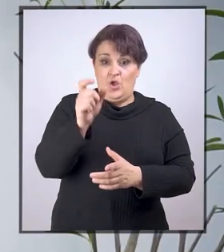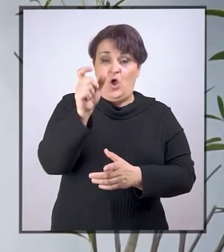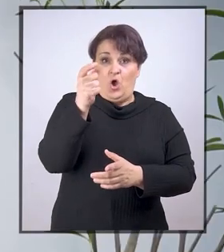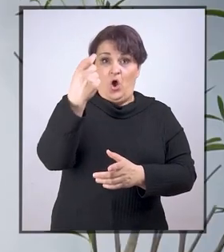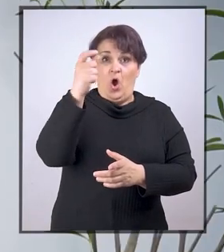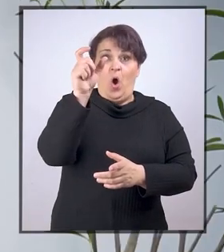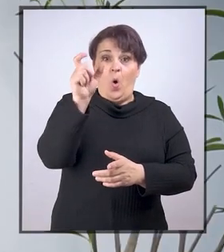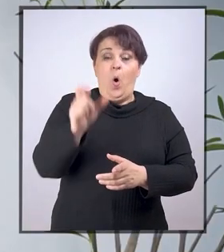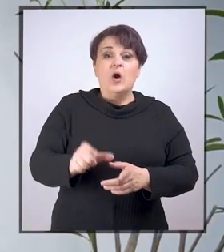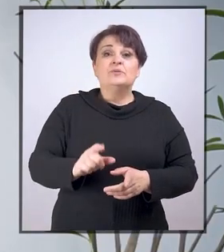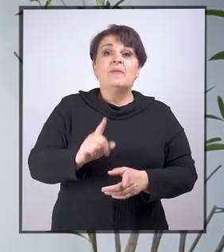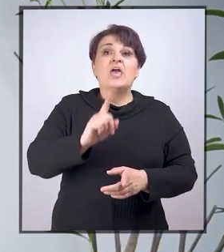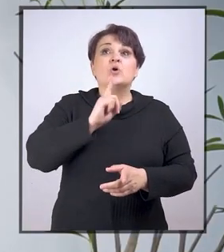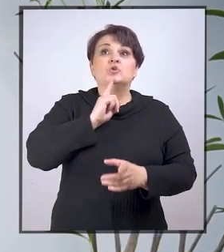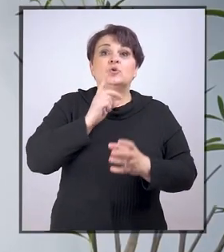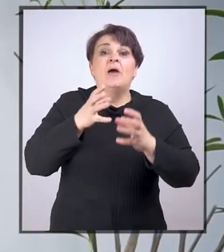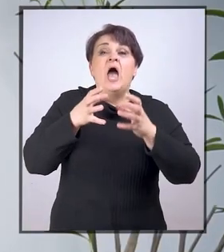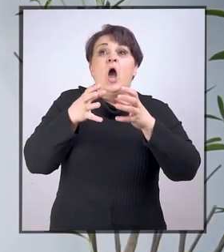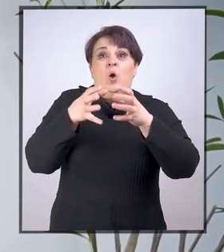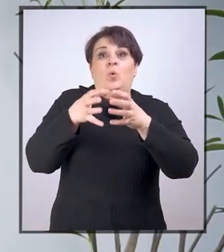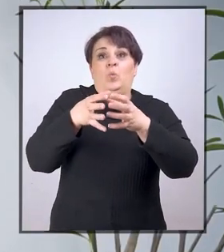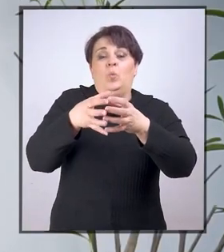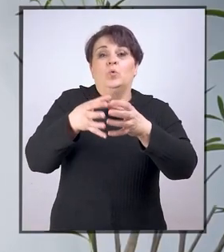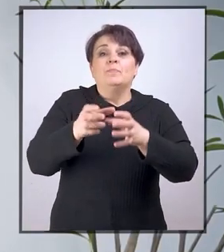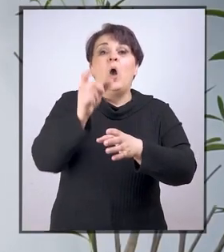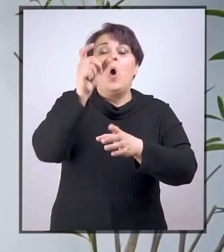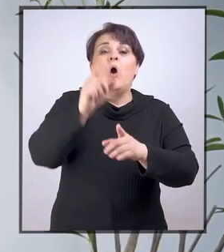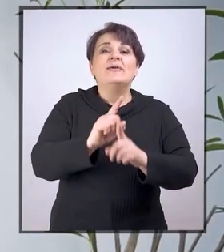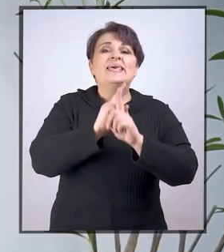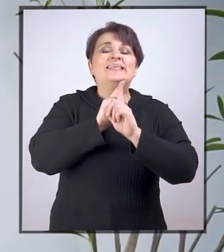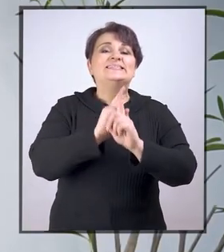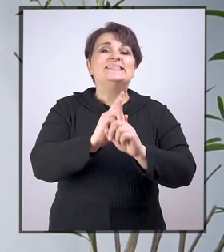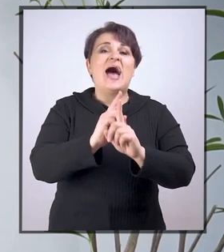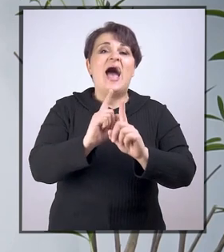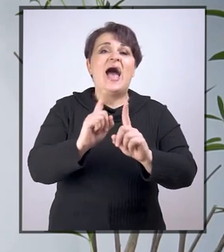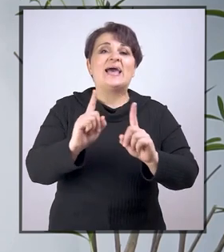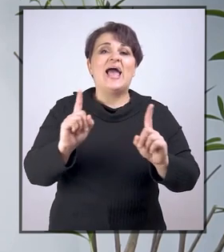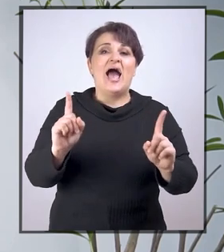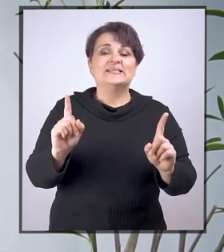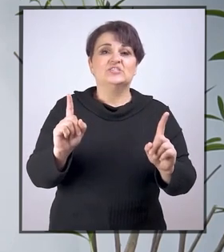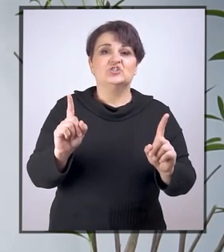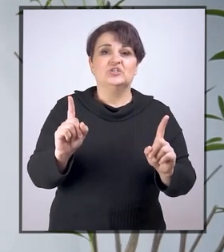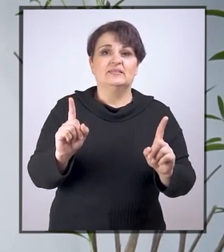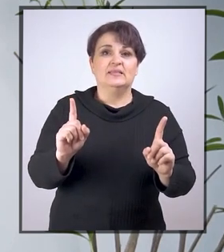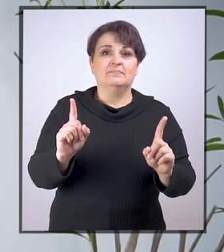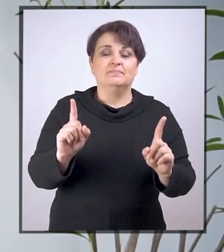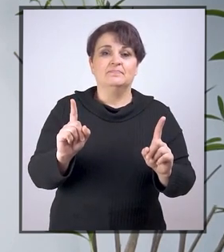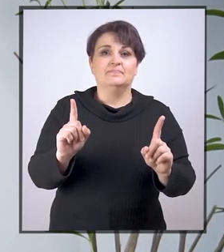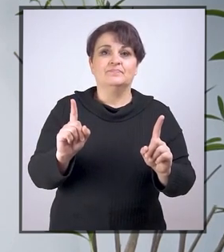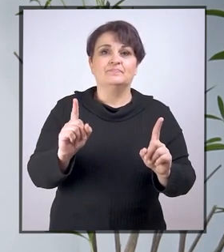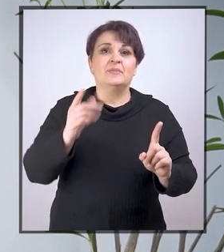Osobe koje pripadaju grupi osoba sa različitim